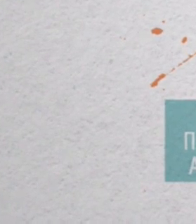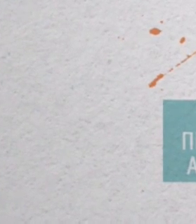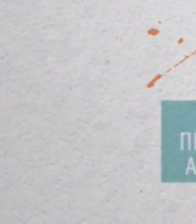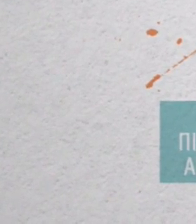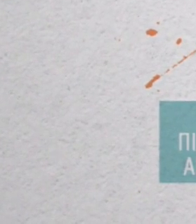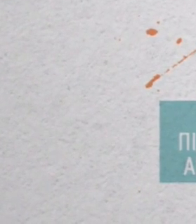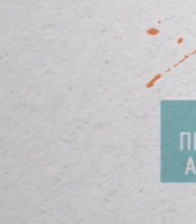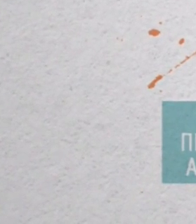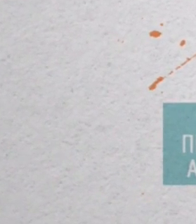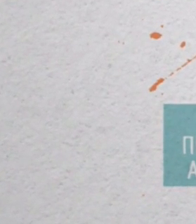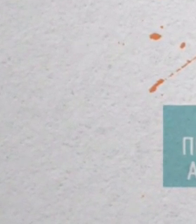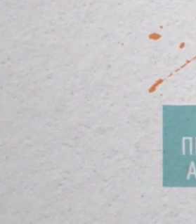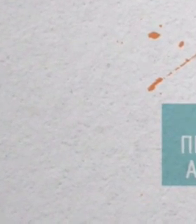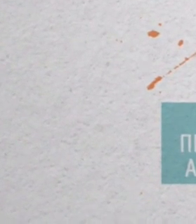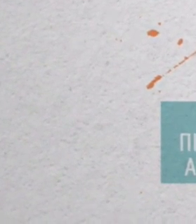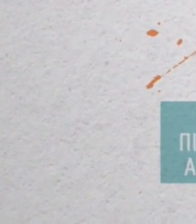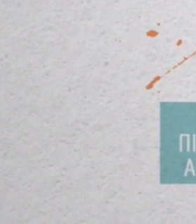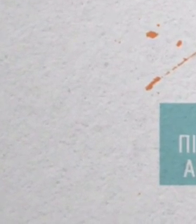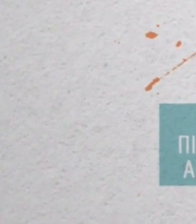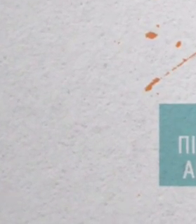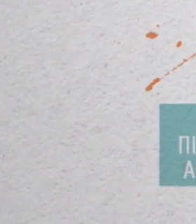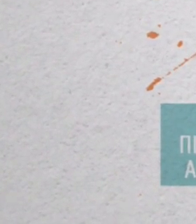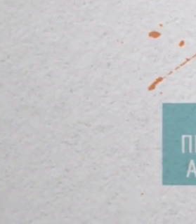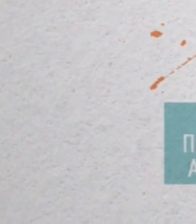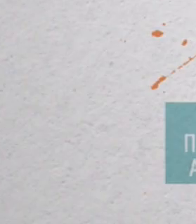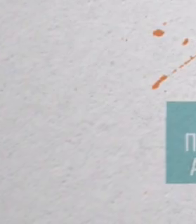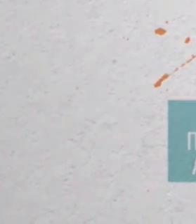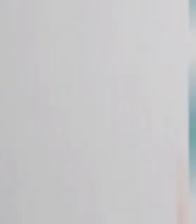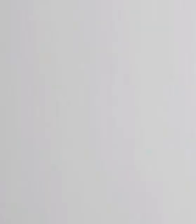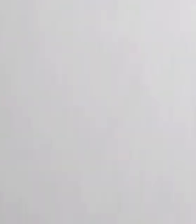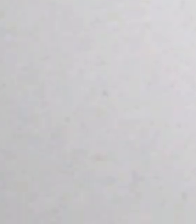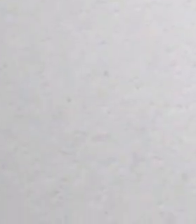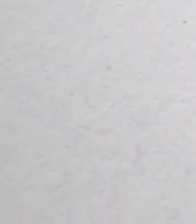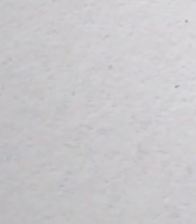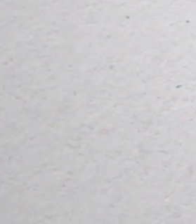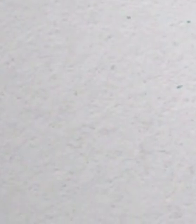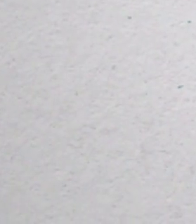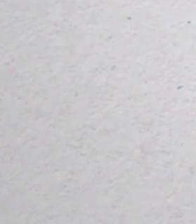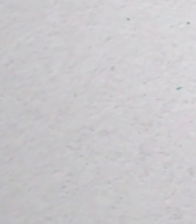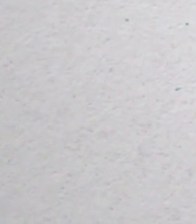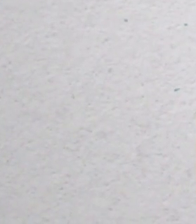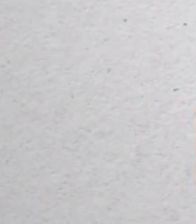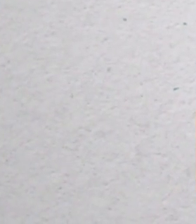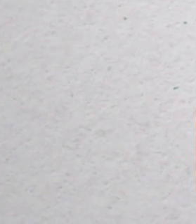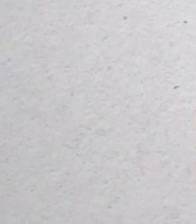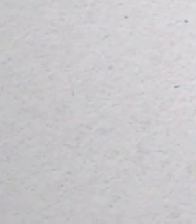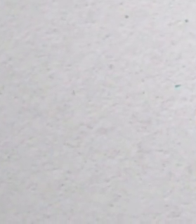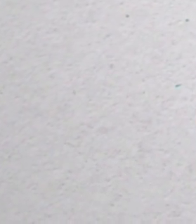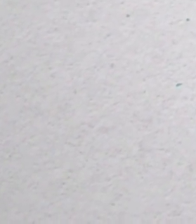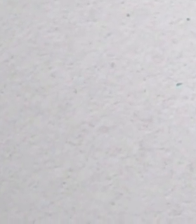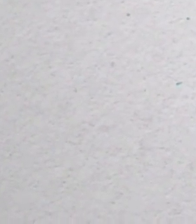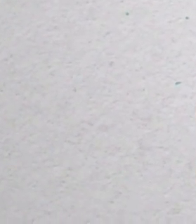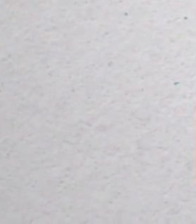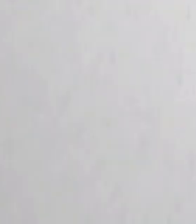України. Має право вето або з правками повернути у Верховну Раду. Президент подає розпорядження про офіційне